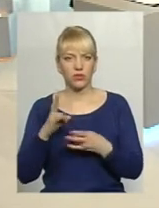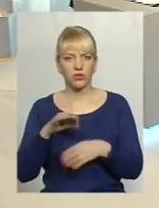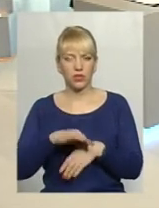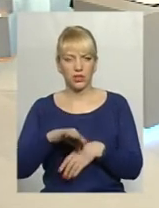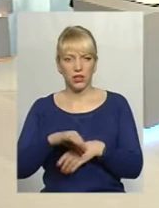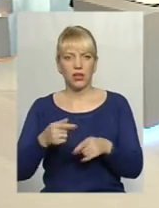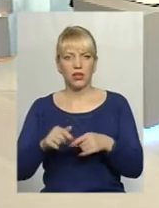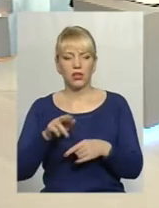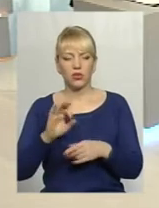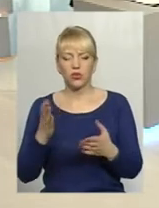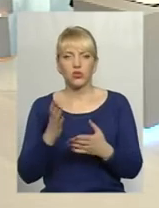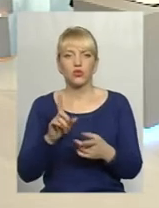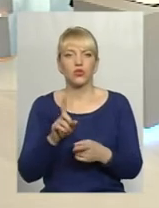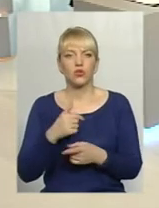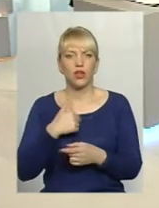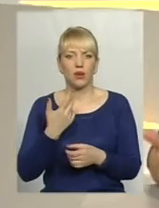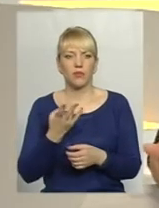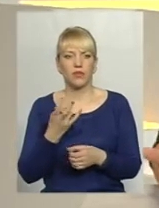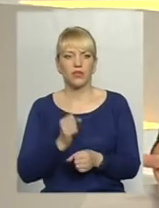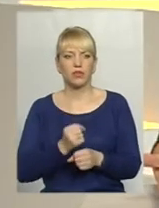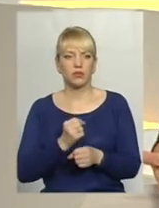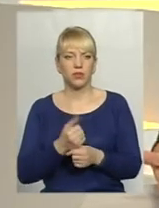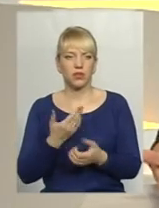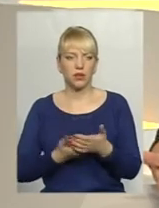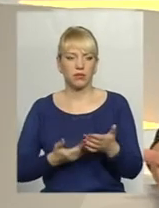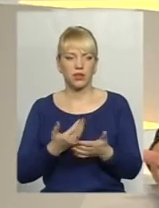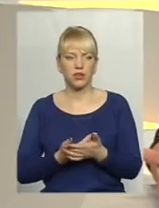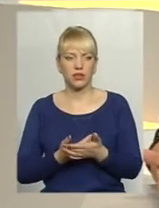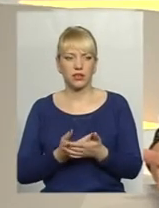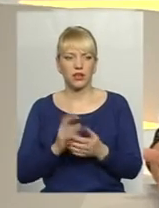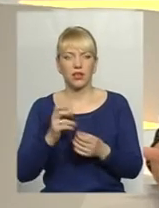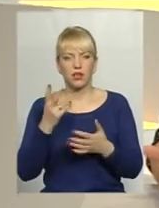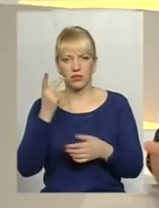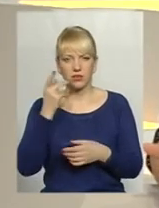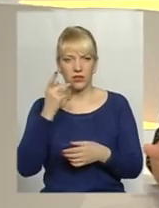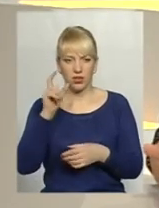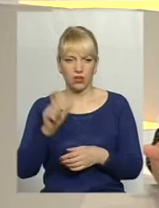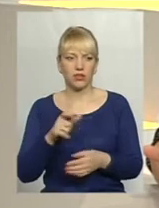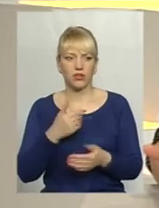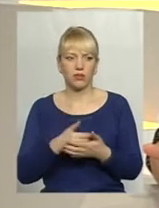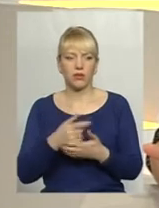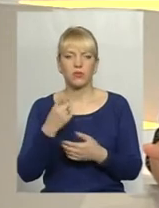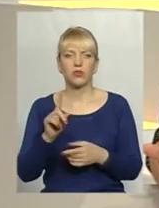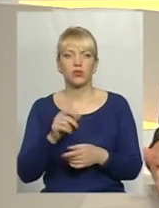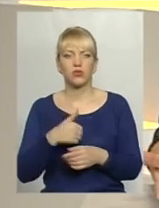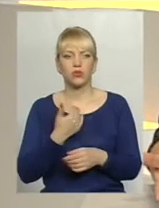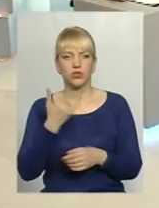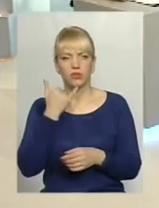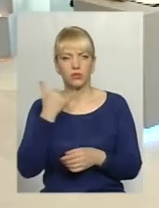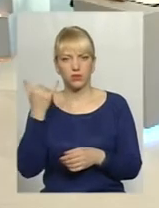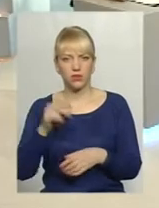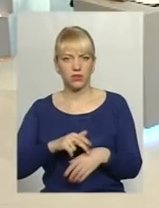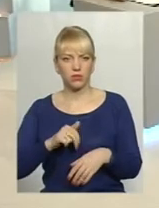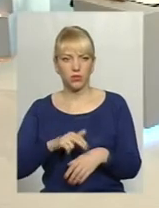дії мають бути? Тобто, ну, от я просто себе там, так, як звичайну людину представляю, перше, що хочеться, це подзвонити в